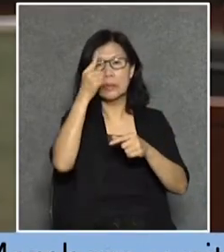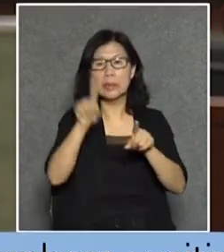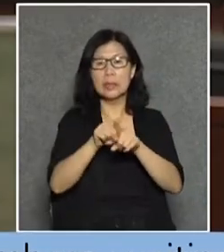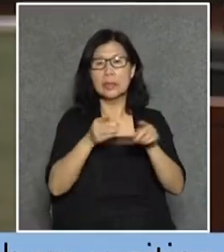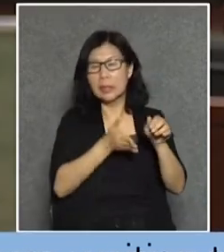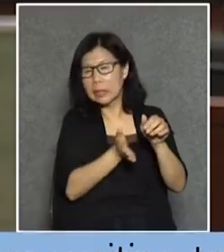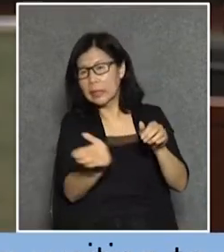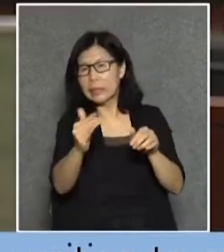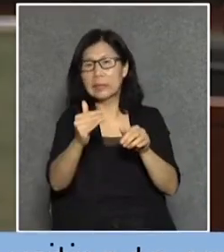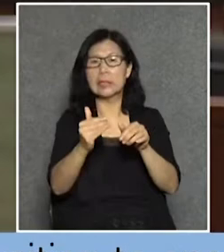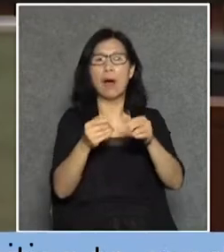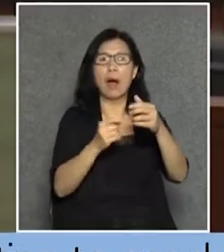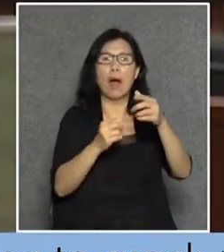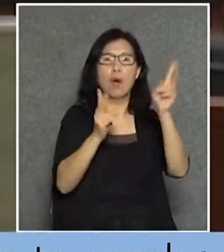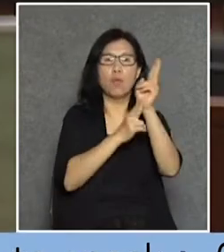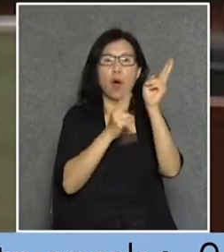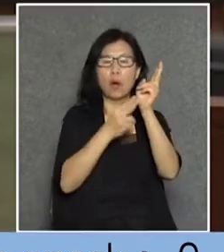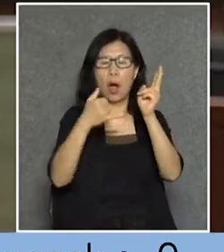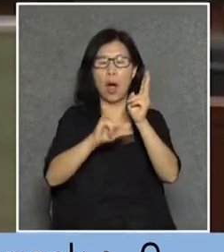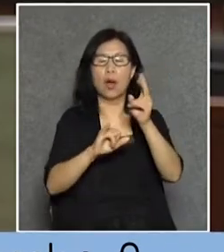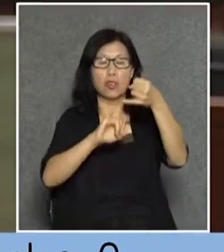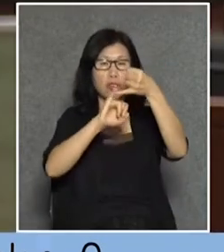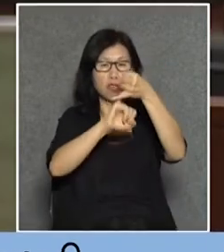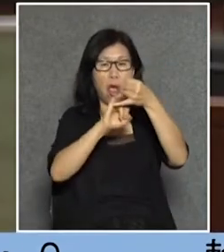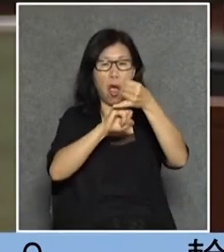入上海街原因就是條例的規定